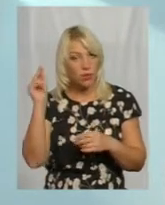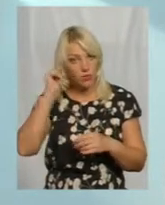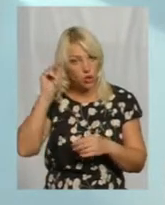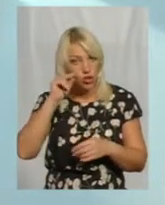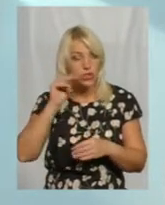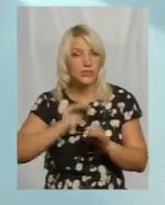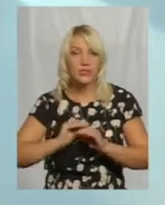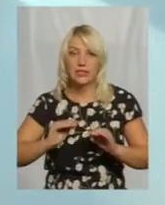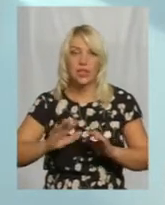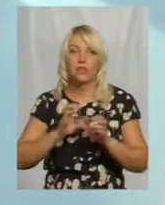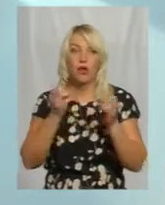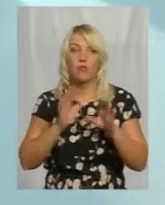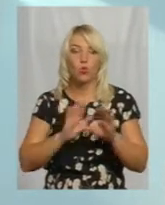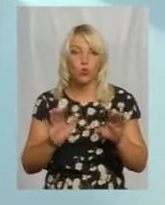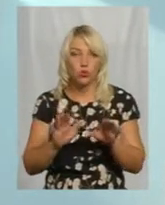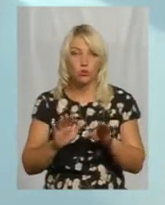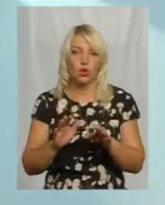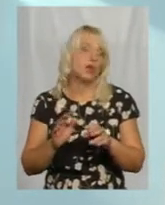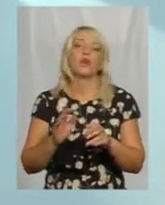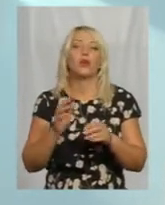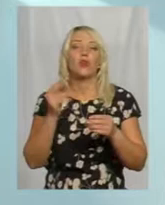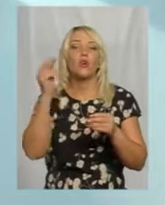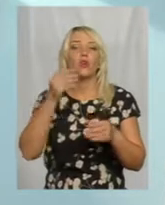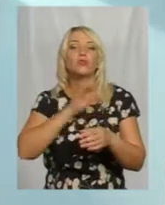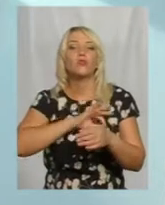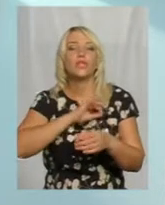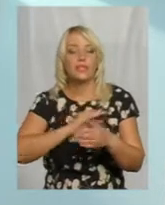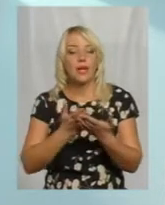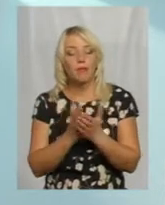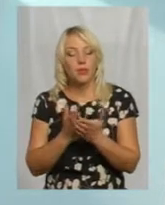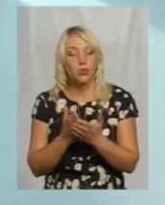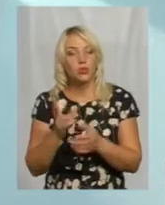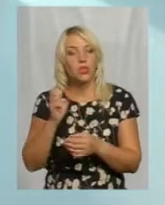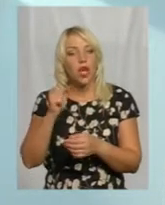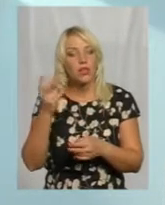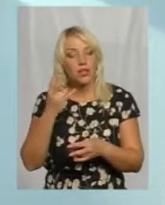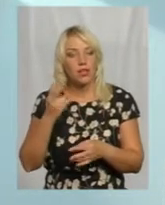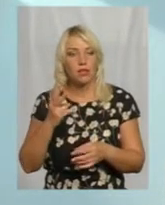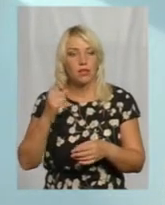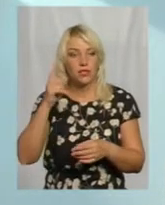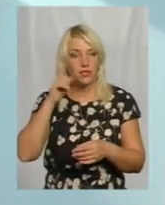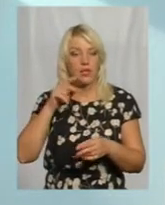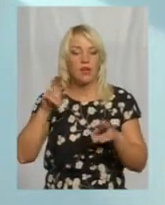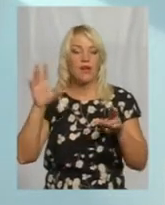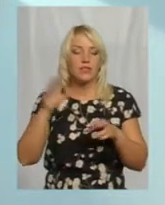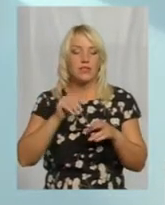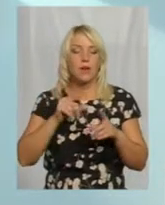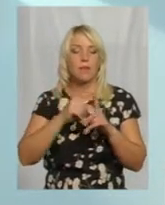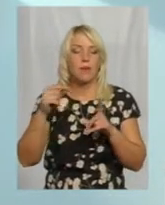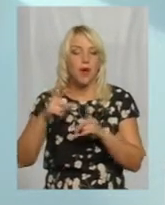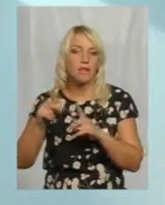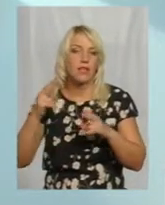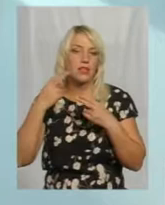дітей не просто користуватися підручником, а ще, зрозуміло, треба всі правила, техніки безпеки,